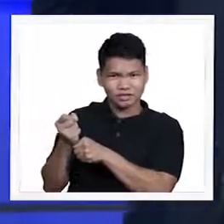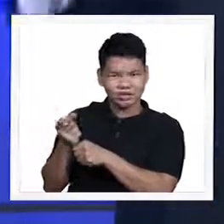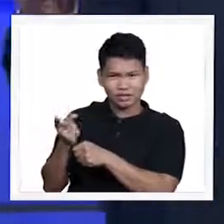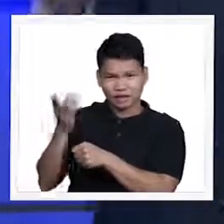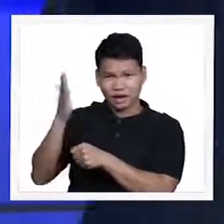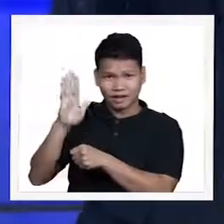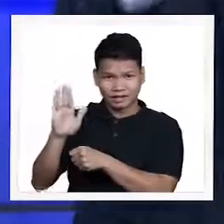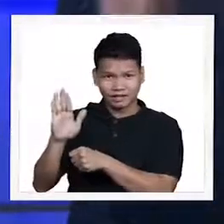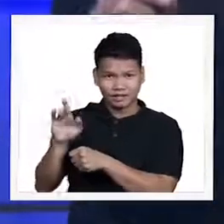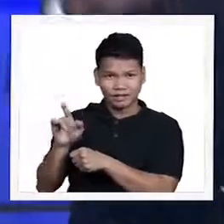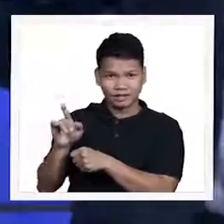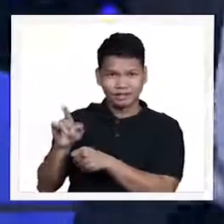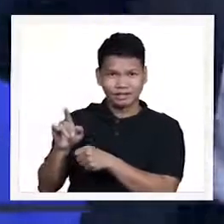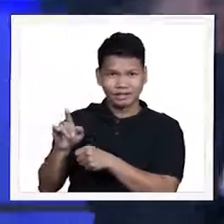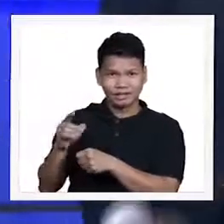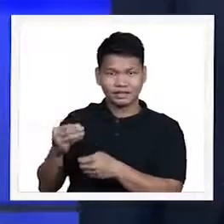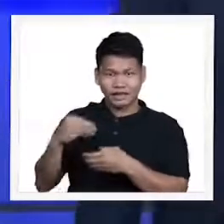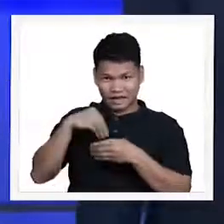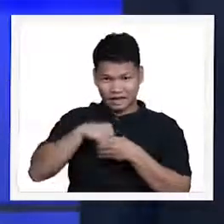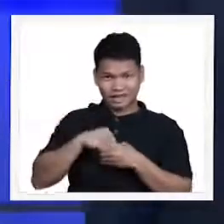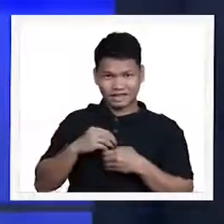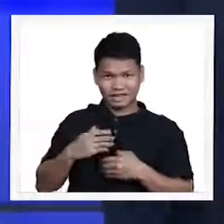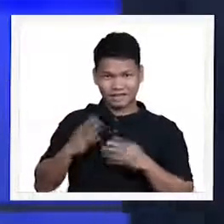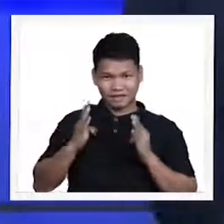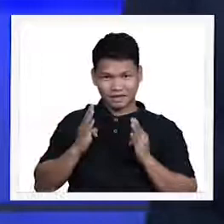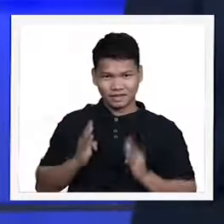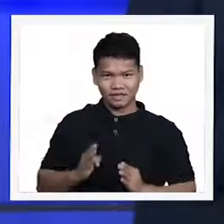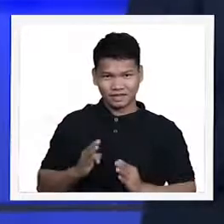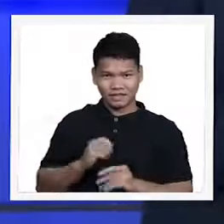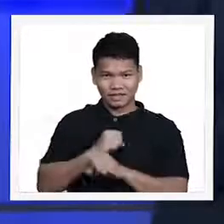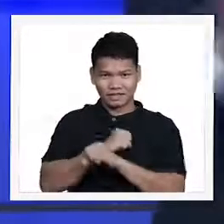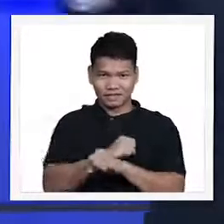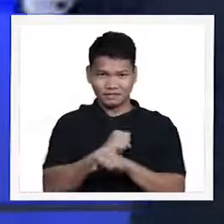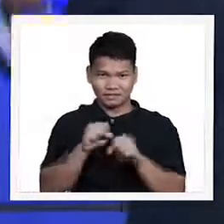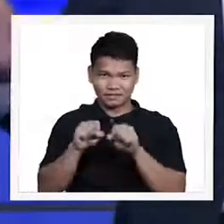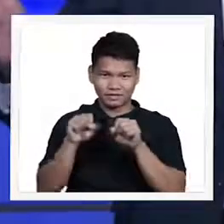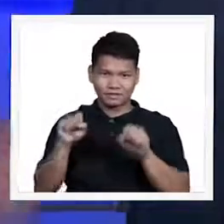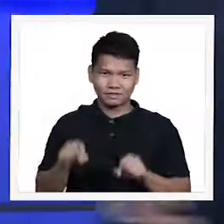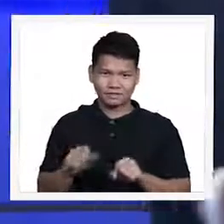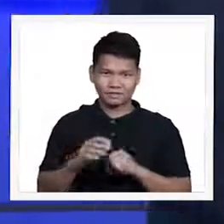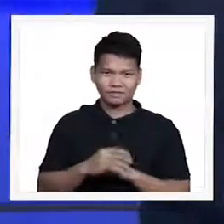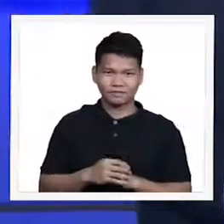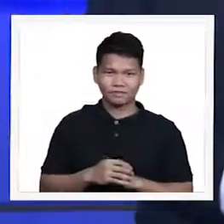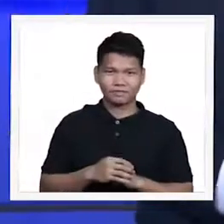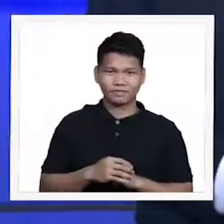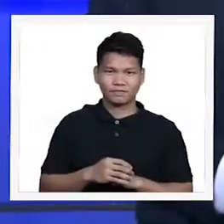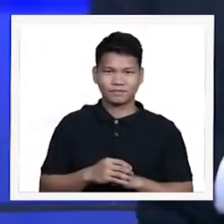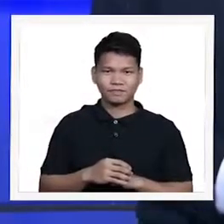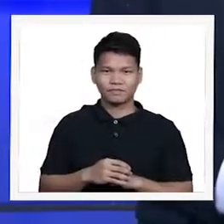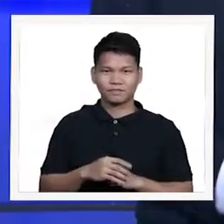sa Panginoon, sa ating pangangatawan at ating mga kalusugan. How about our lifestyle?